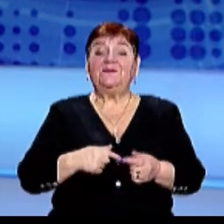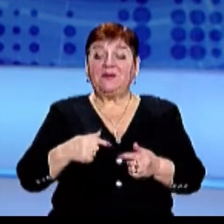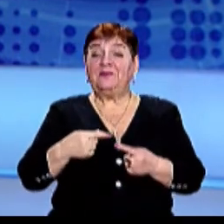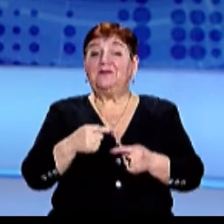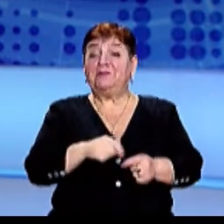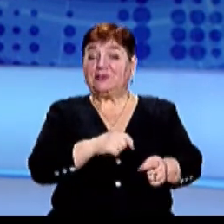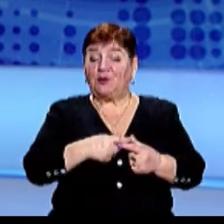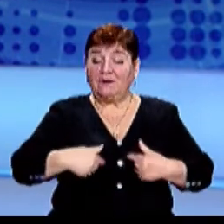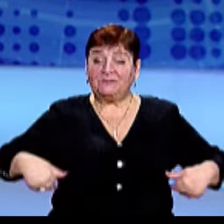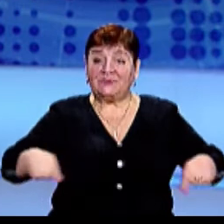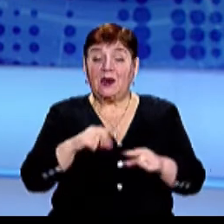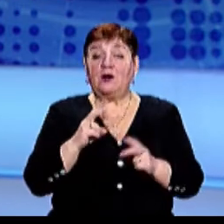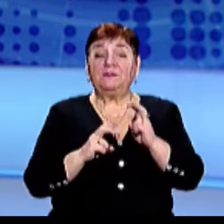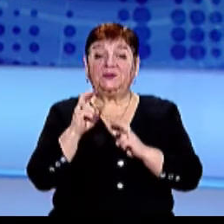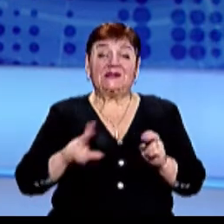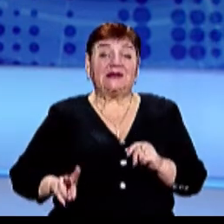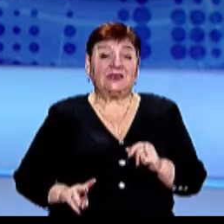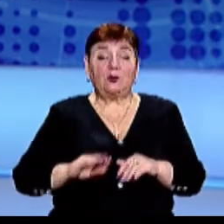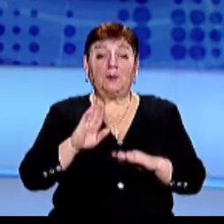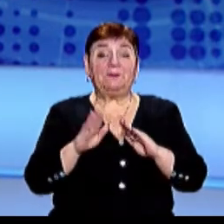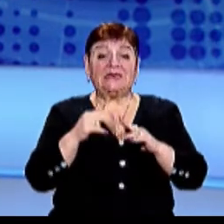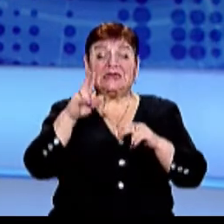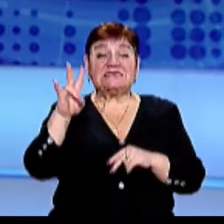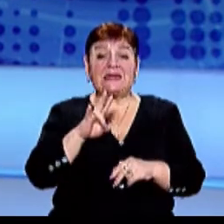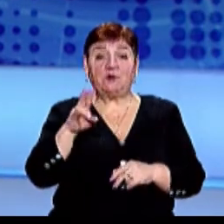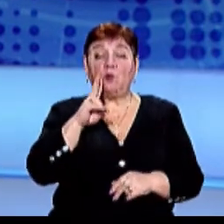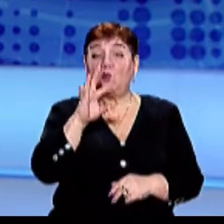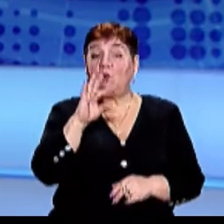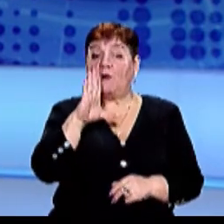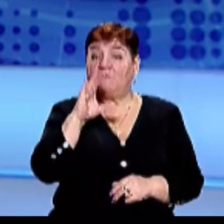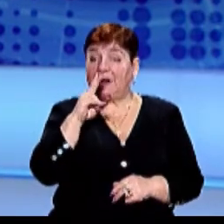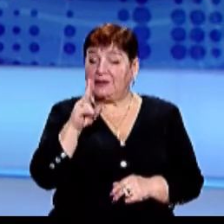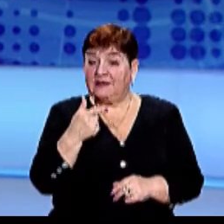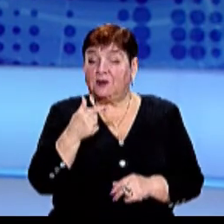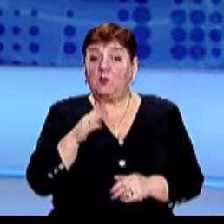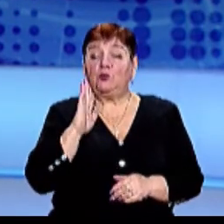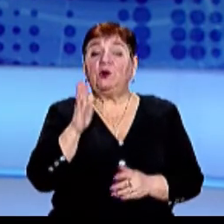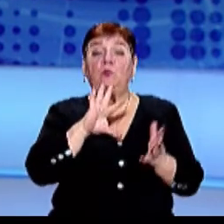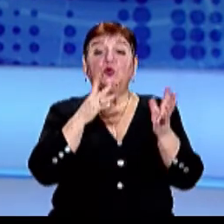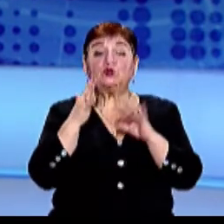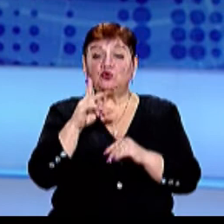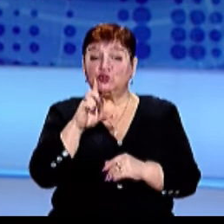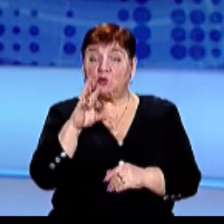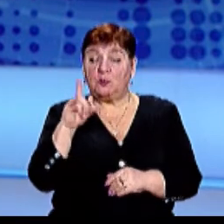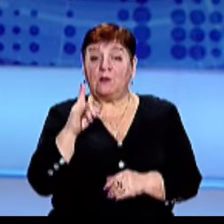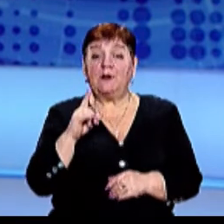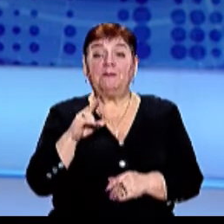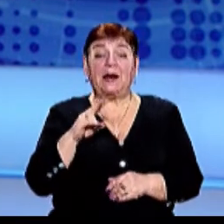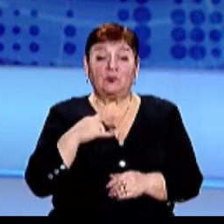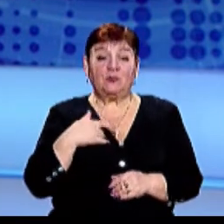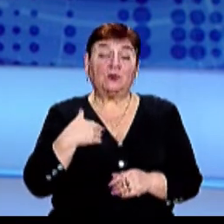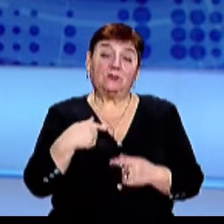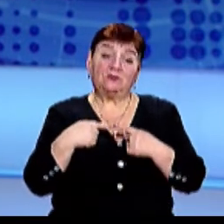заступник директора комунального підприємства «Підзамковий» Федір Коваль Свято буде тривати в Боздоському парку до 16 лютого